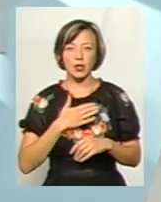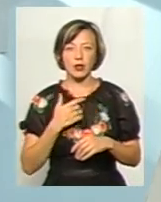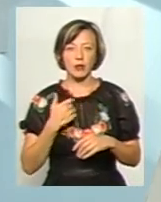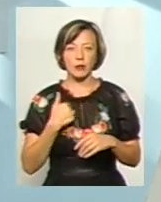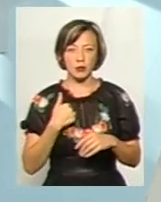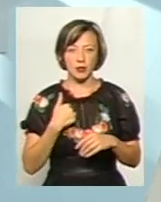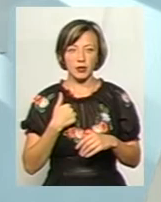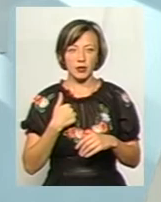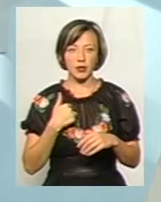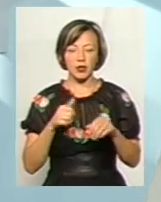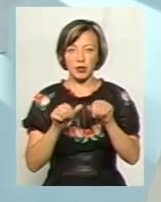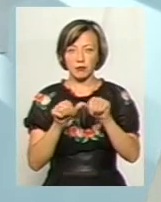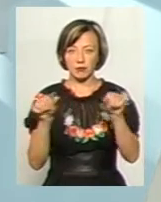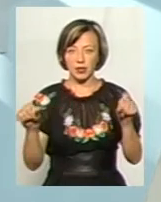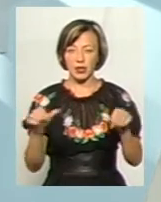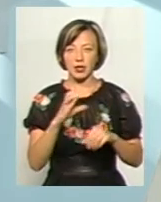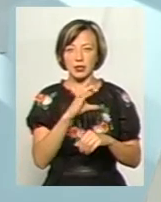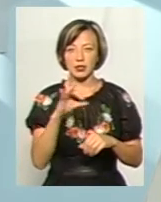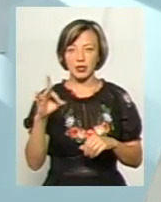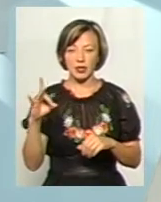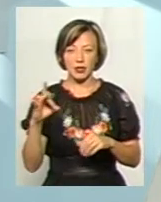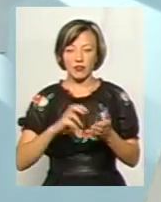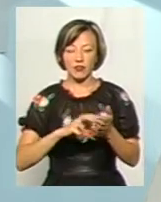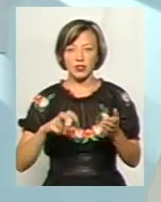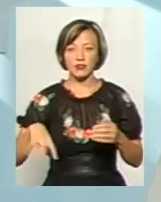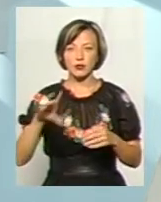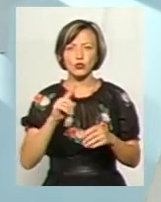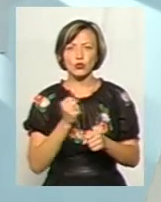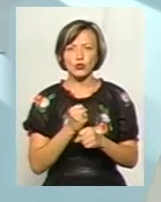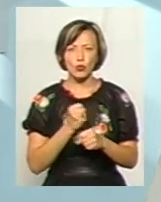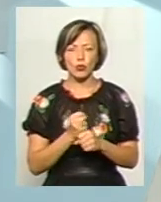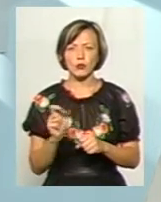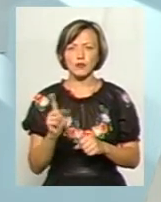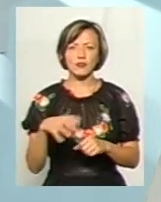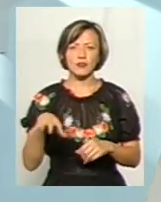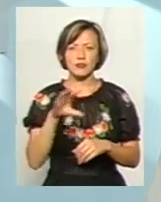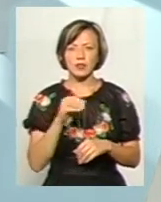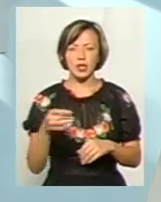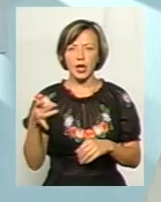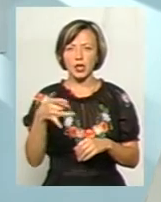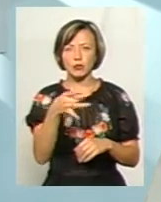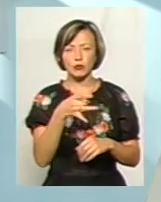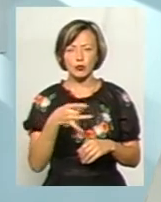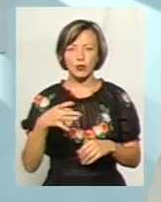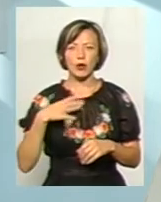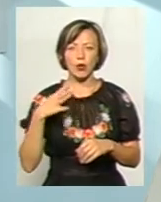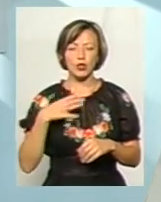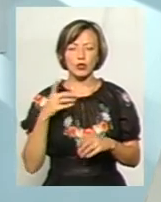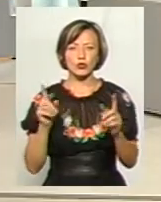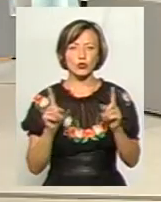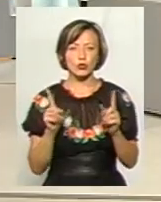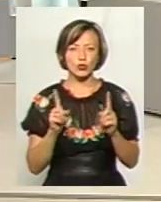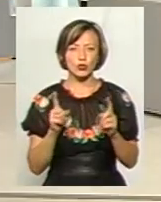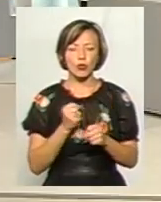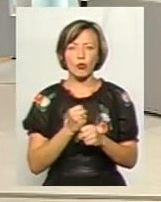ми розлучилися в СРСР, з СРСР вийшли, то усі щось роблять, усі республіки, каже, колишні щось